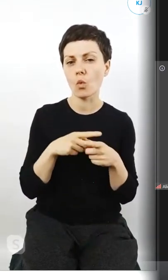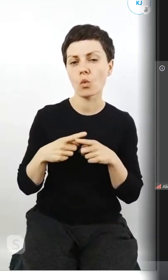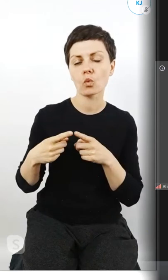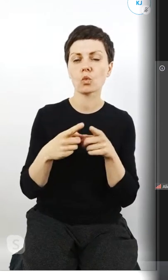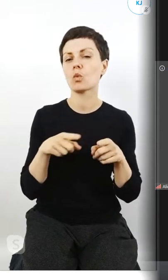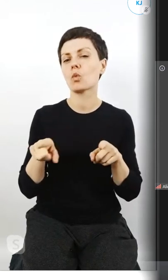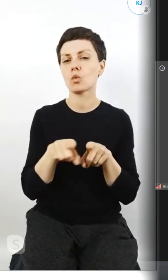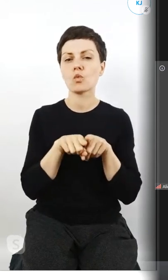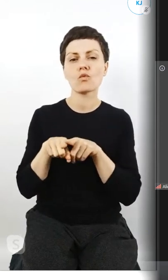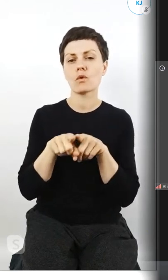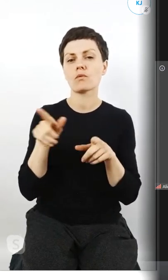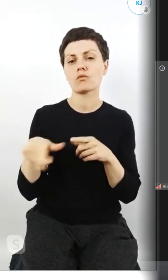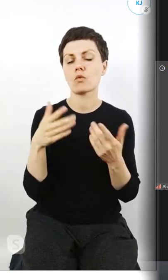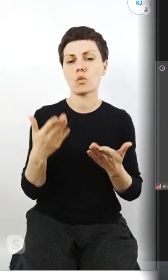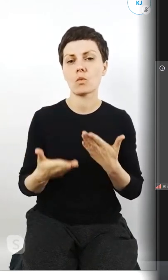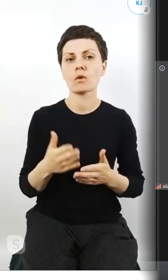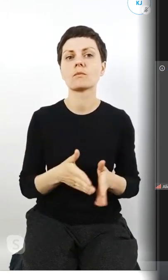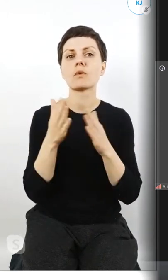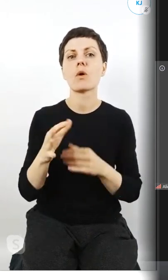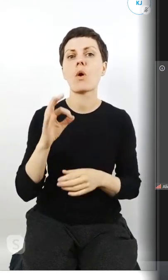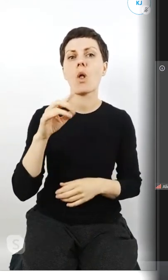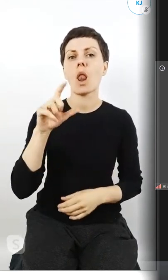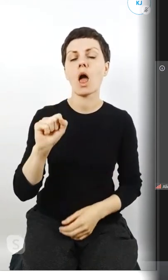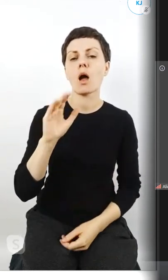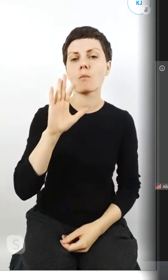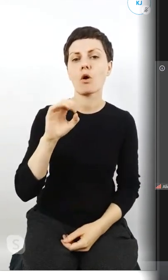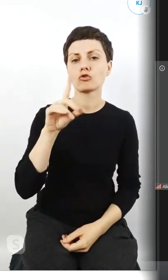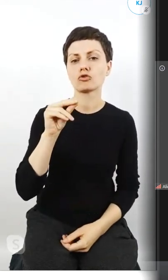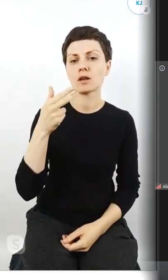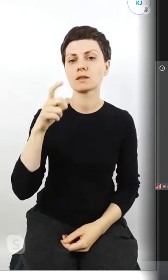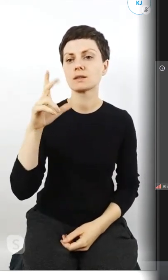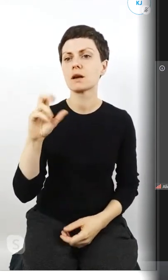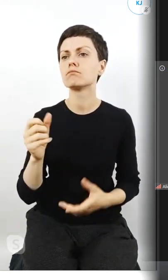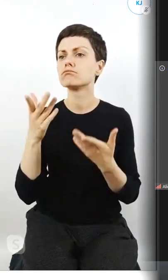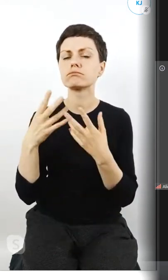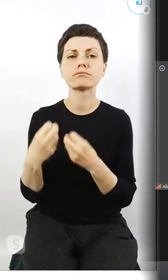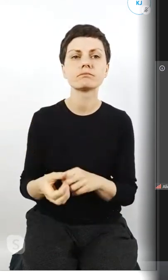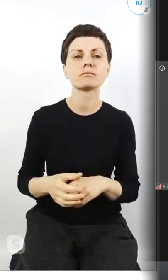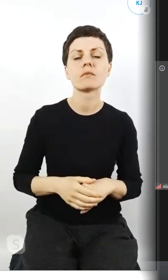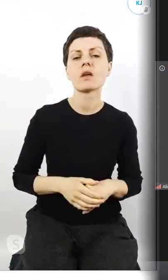Ola Borzęcka znikła. Bartek?